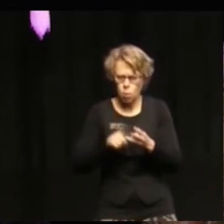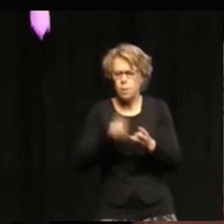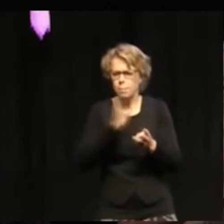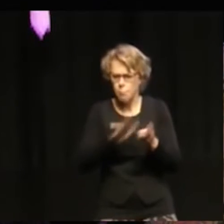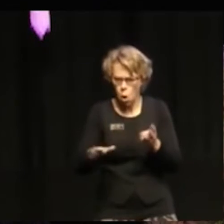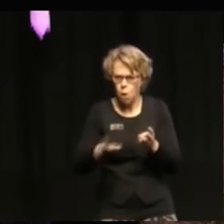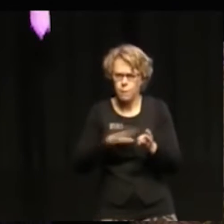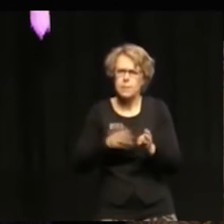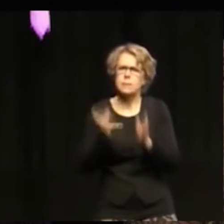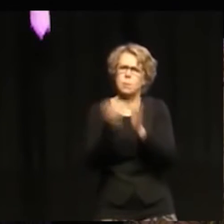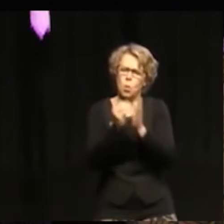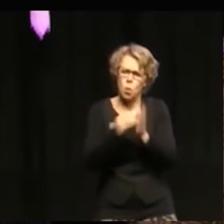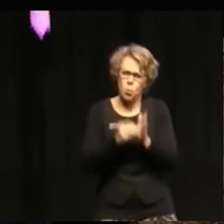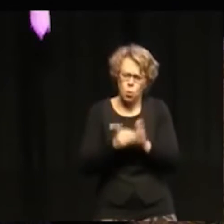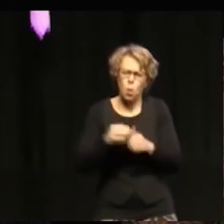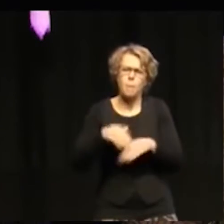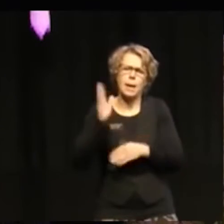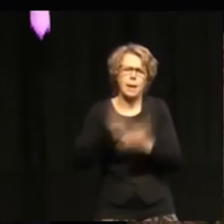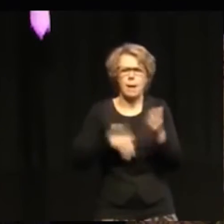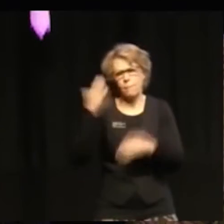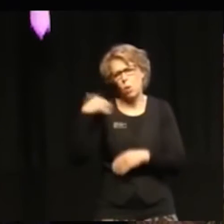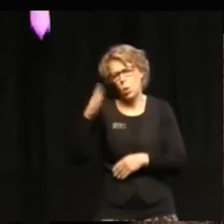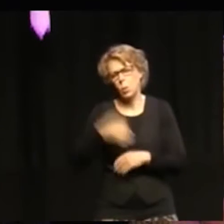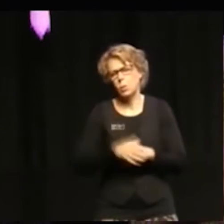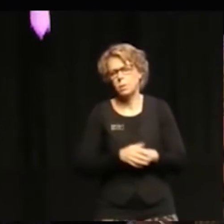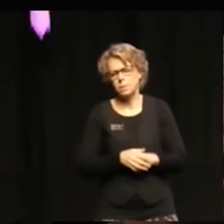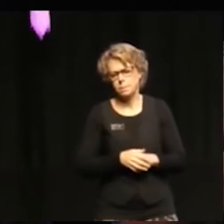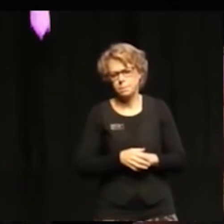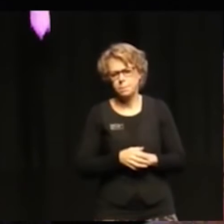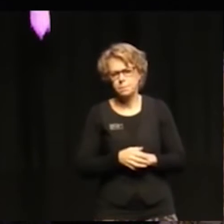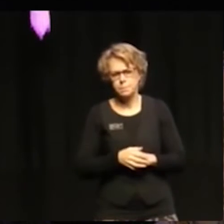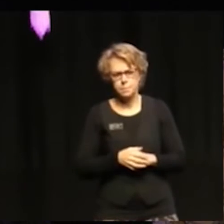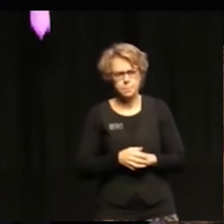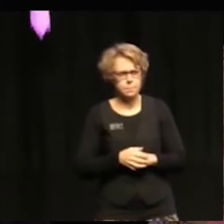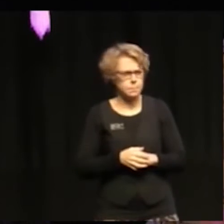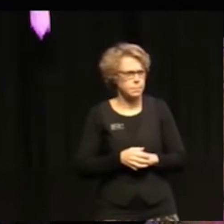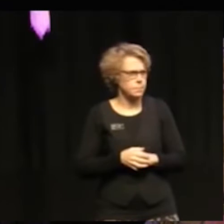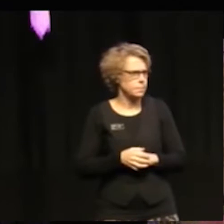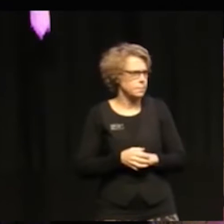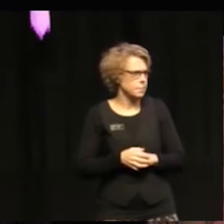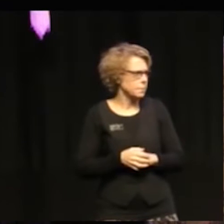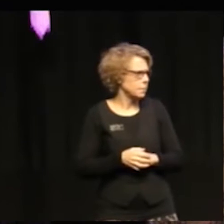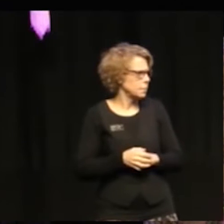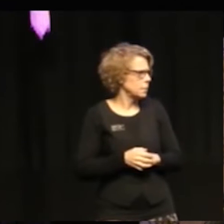bestämmelse om deltagelse, bland annat. Det är en global vision.